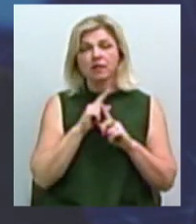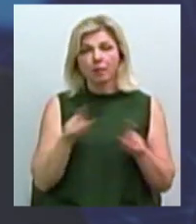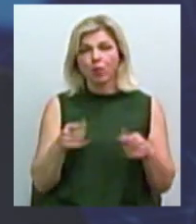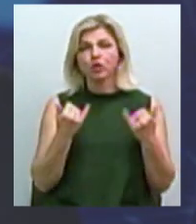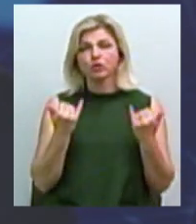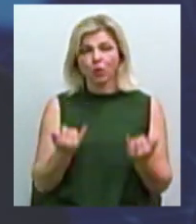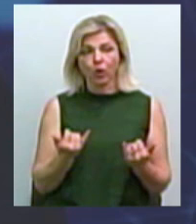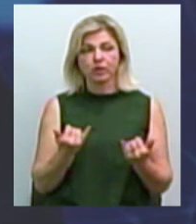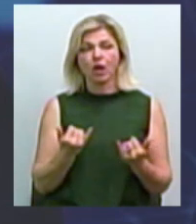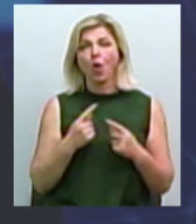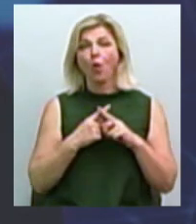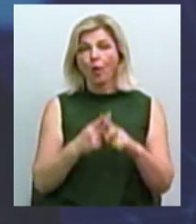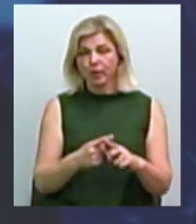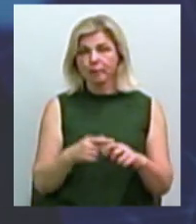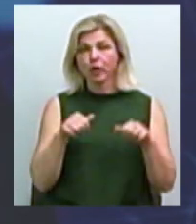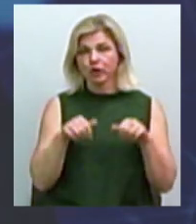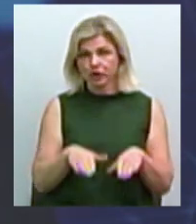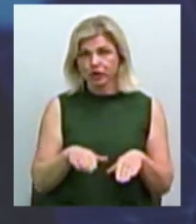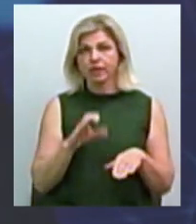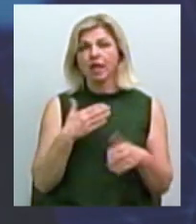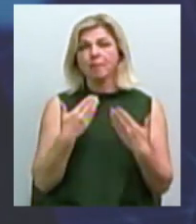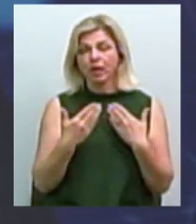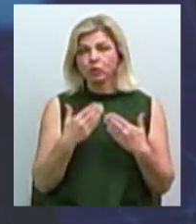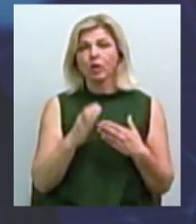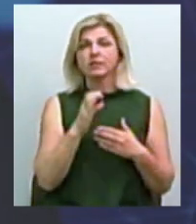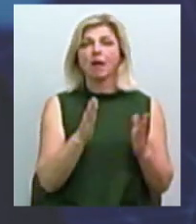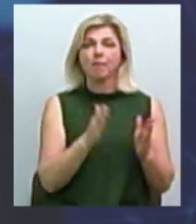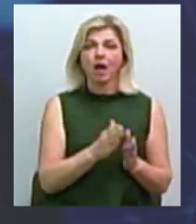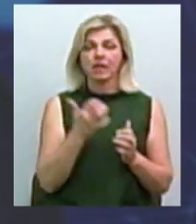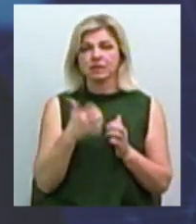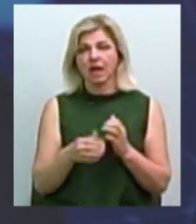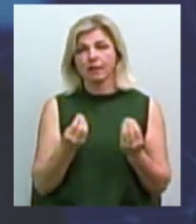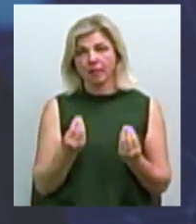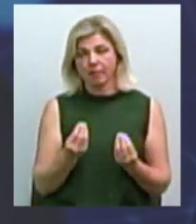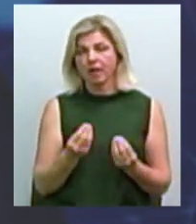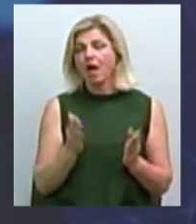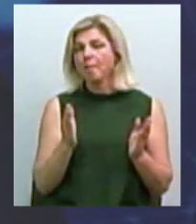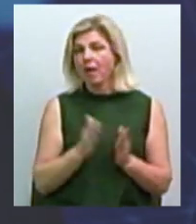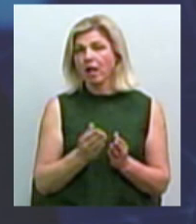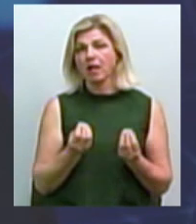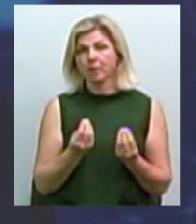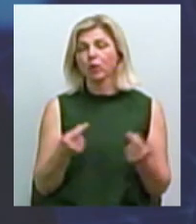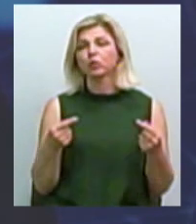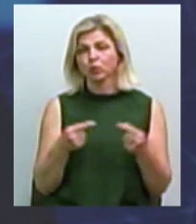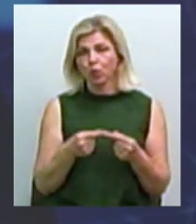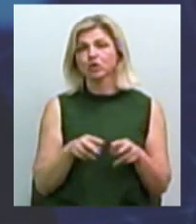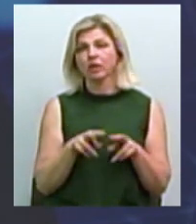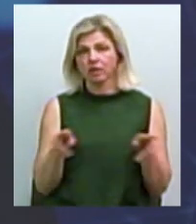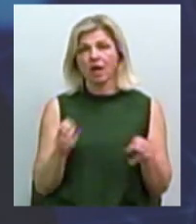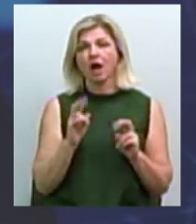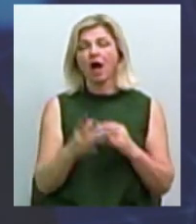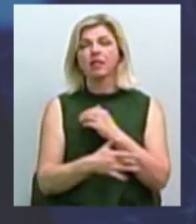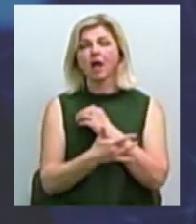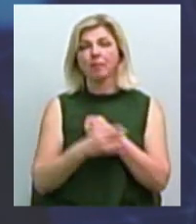сьогодні компромісних вирішень в відношеннях з малим та середнім бізнесом, малий бізнес точно так же, як і наймані